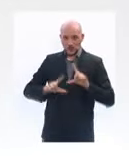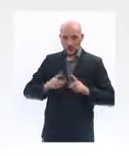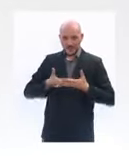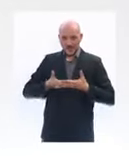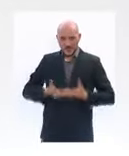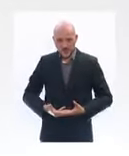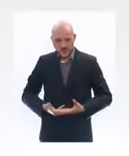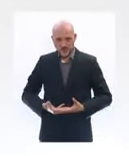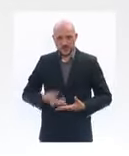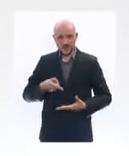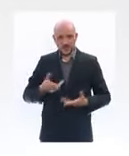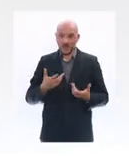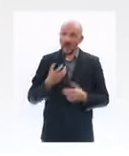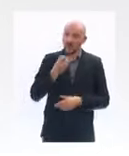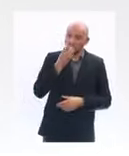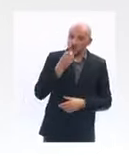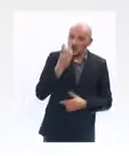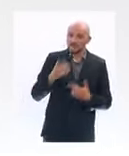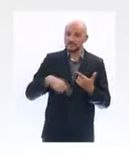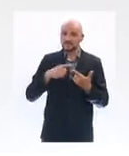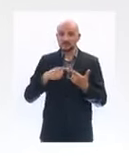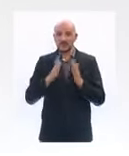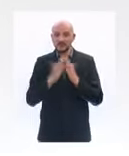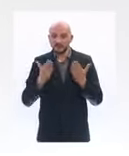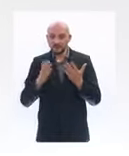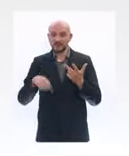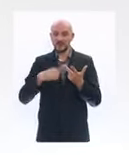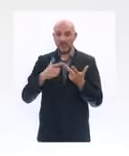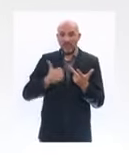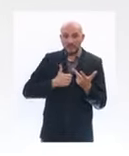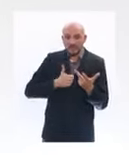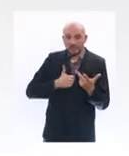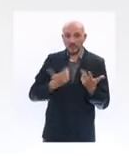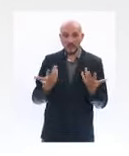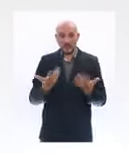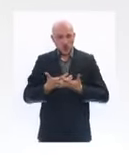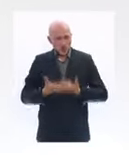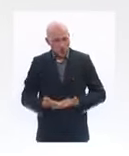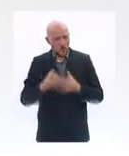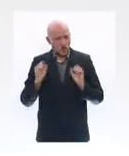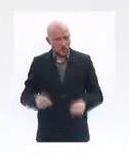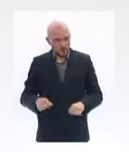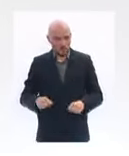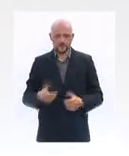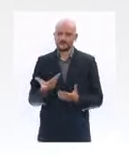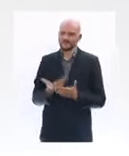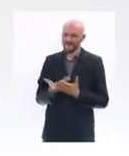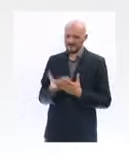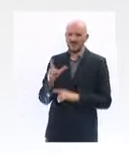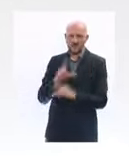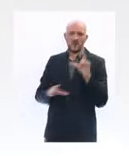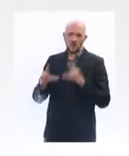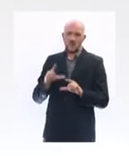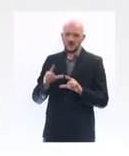pour un atelier, pour un fleuriste, pour un indépendant. Nous avons donc pris l'engagement de régler la question des loyers. Cet engagement-là aussi